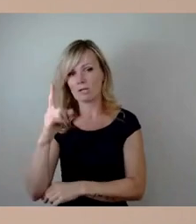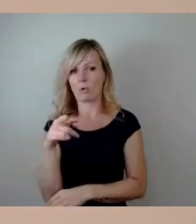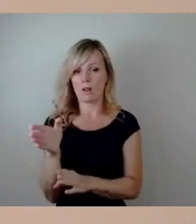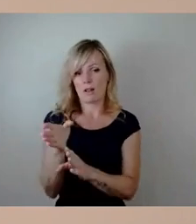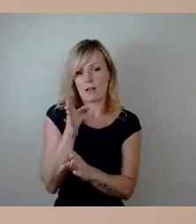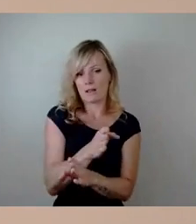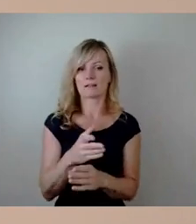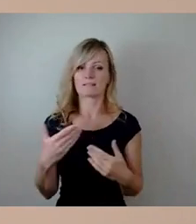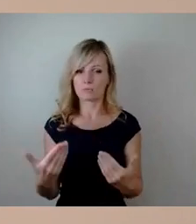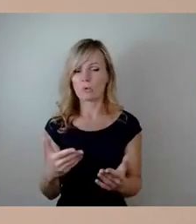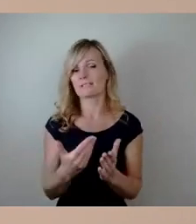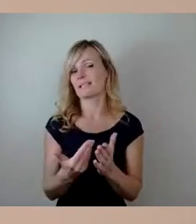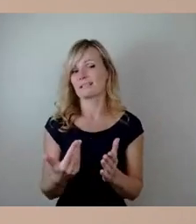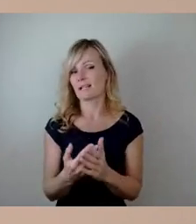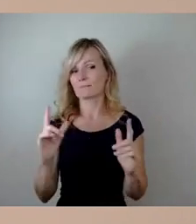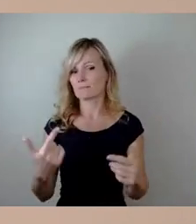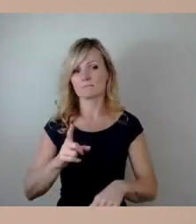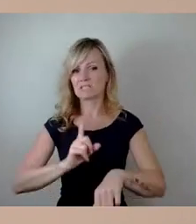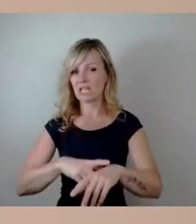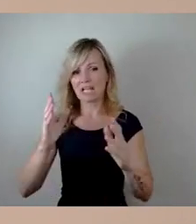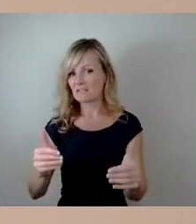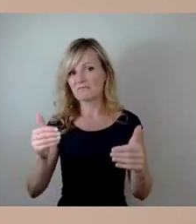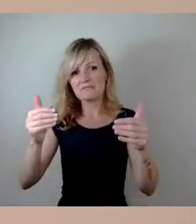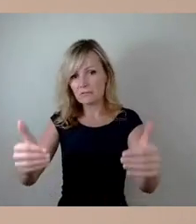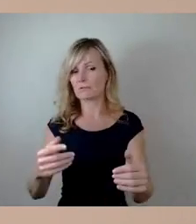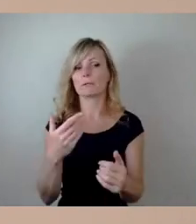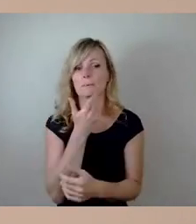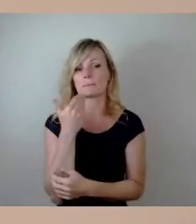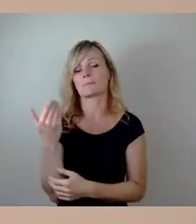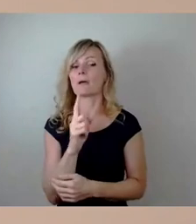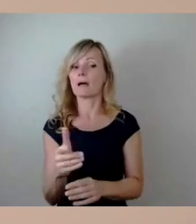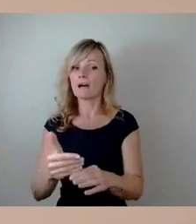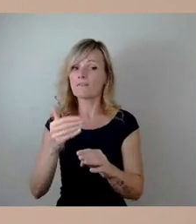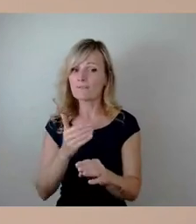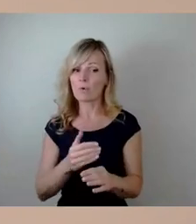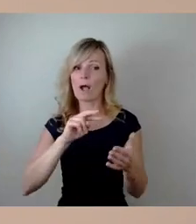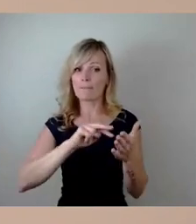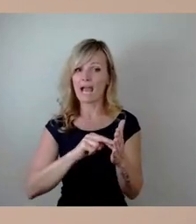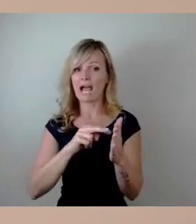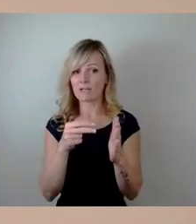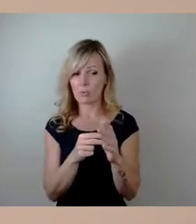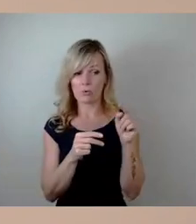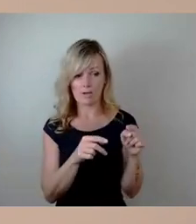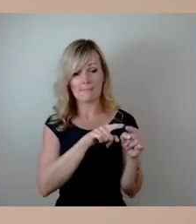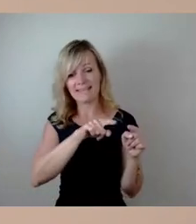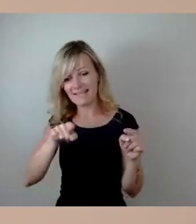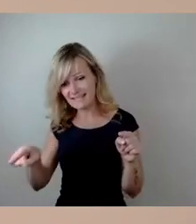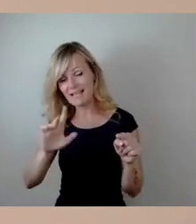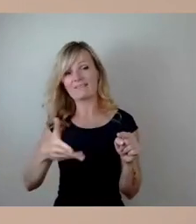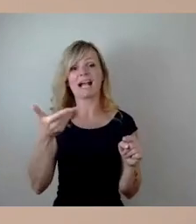keinen Zeitverzug. Aber von Vorplanung bis einschließlich des Vergabeprozesses,